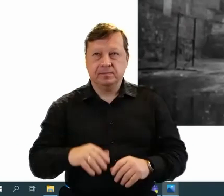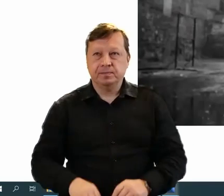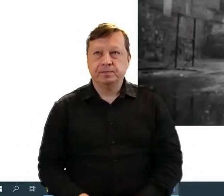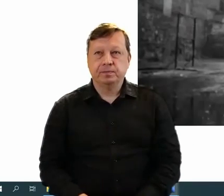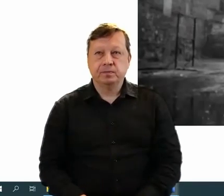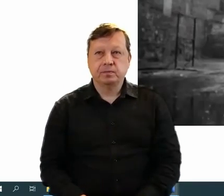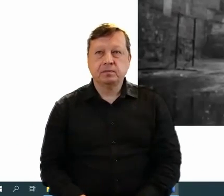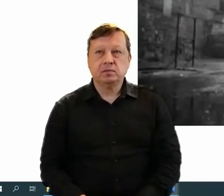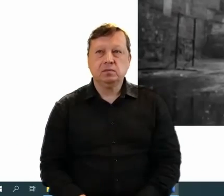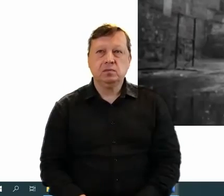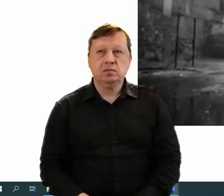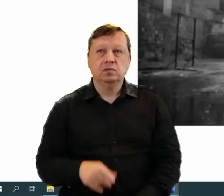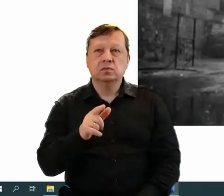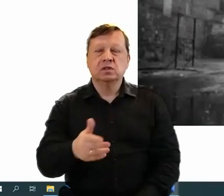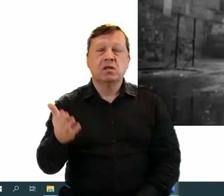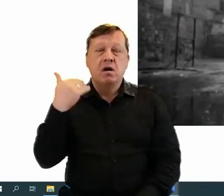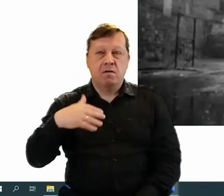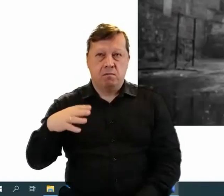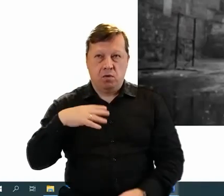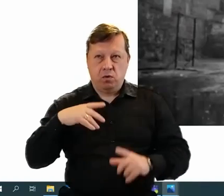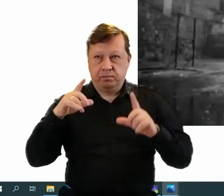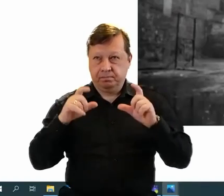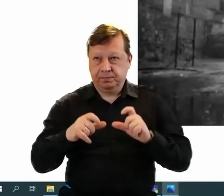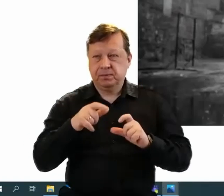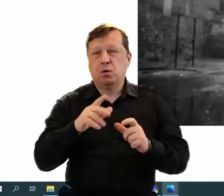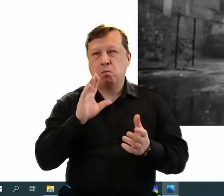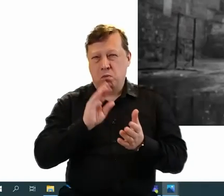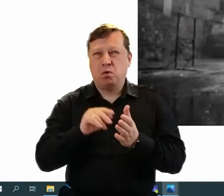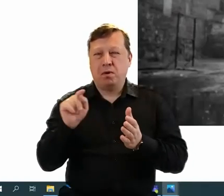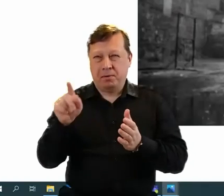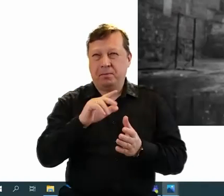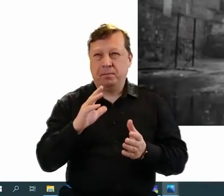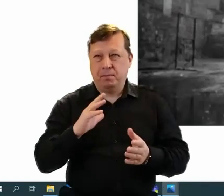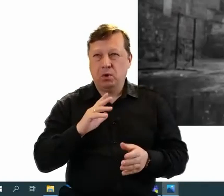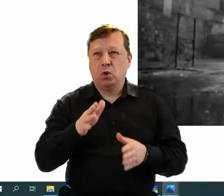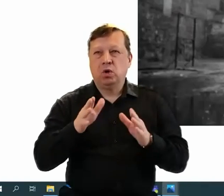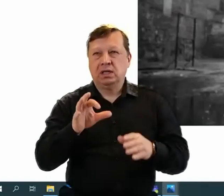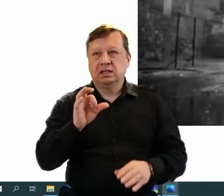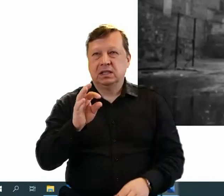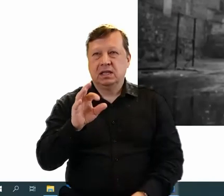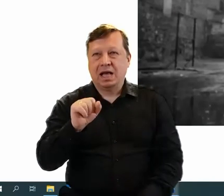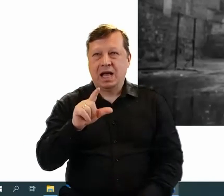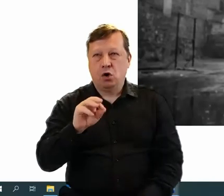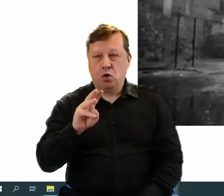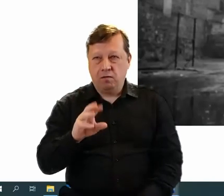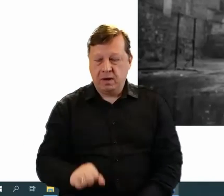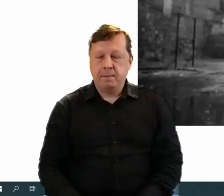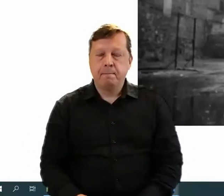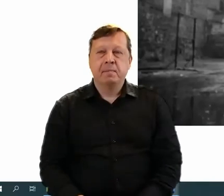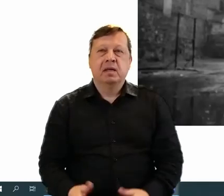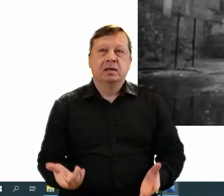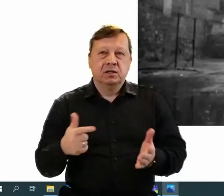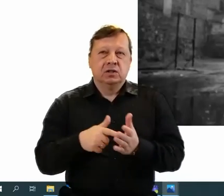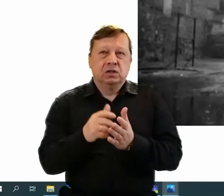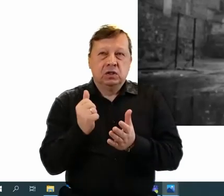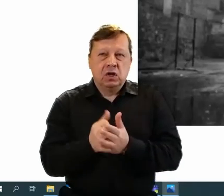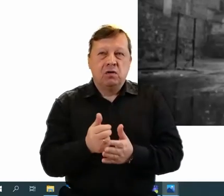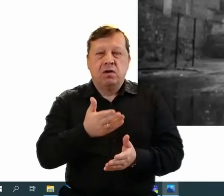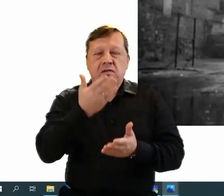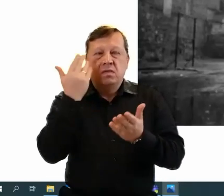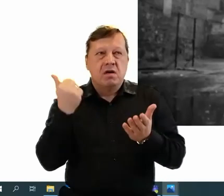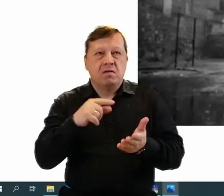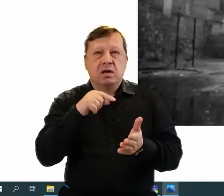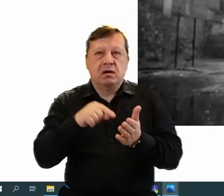kolei zdjęcie, które niedawno wykonywaliśmy, znaczy powtarzaliśmy. Zdjęcie na Stalowej. Znowu nie wiemy niestety. To jest Stalowa